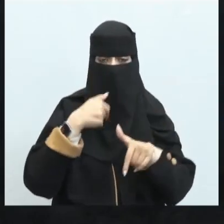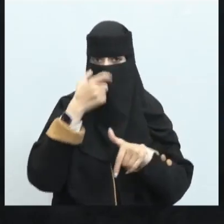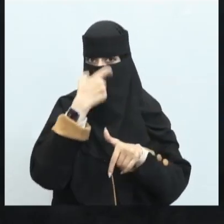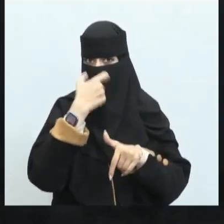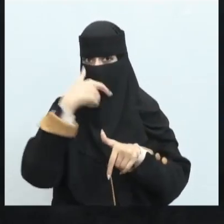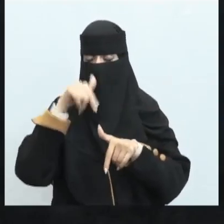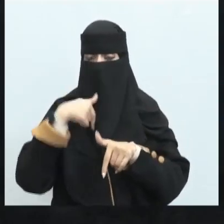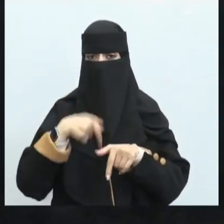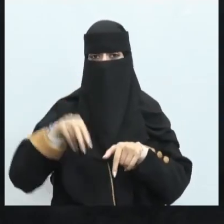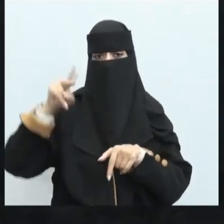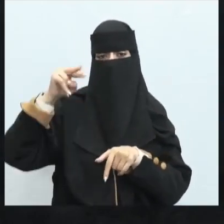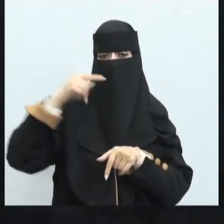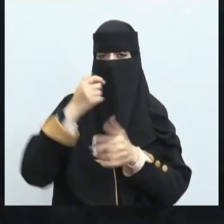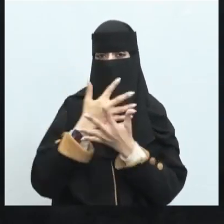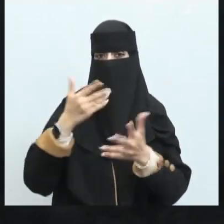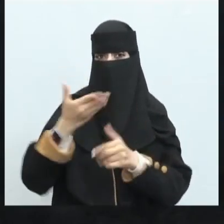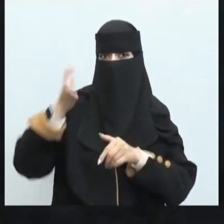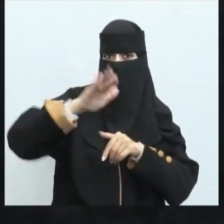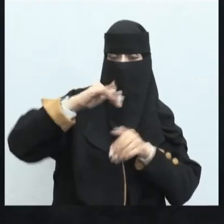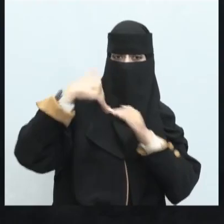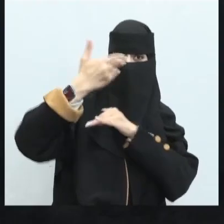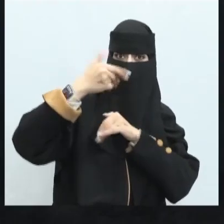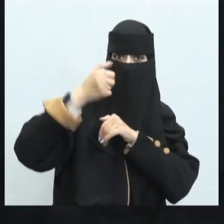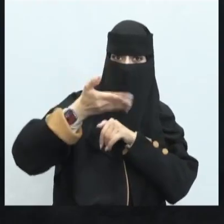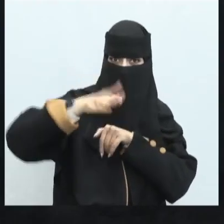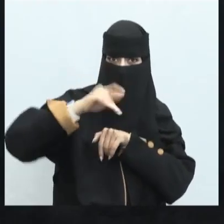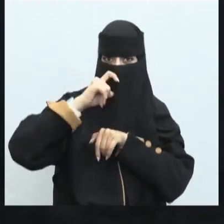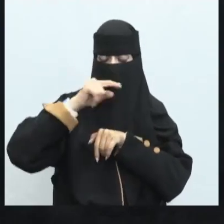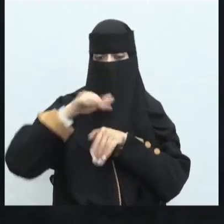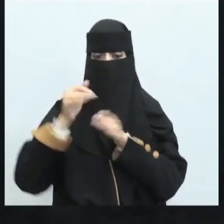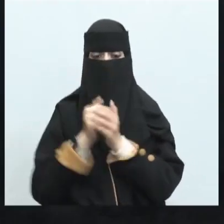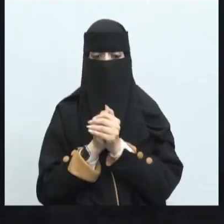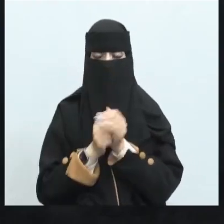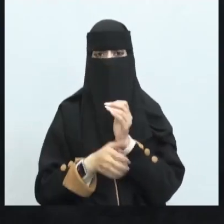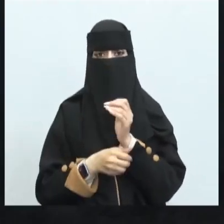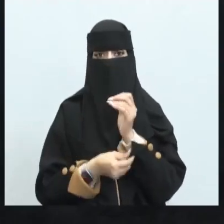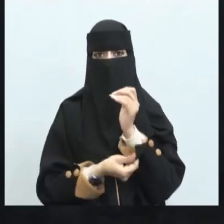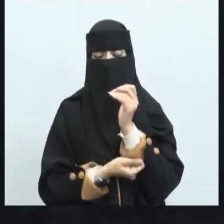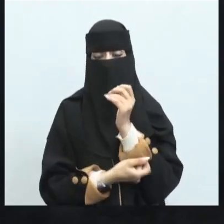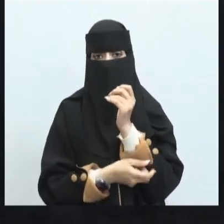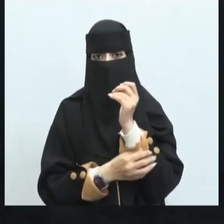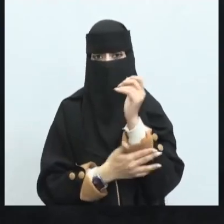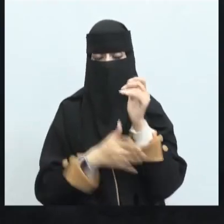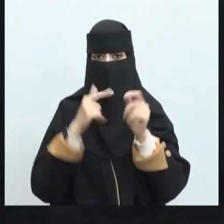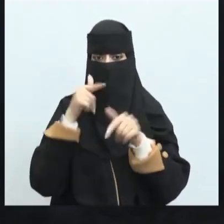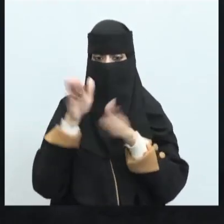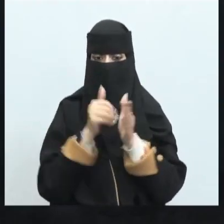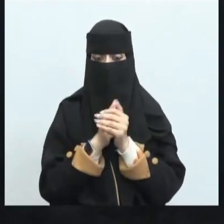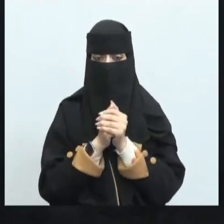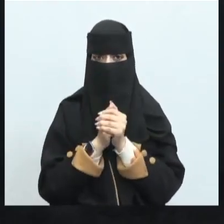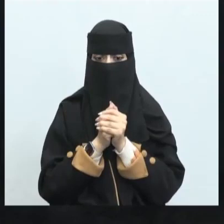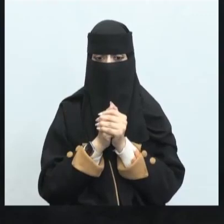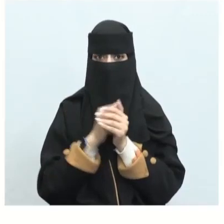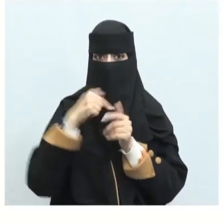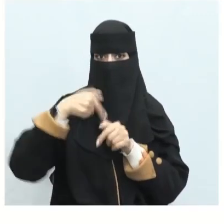بكت أخا في معلقة وذكرت تلك القصيدة طبعا هي لا تعد من المعلقات وإنما قصيدة بكت فيها أو رثت فيها أخاها